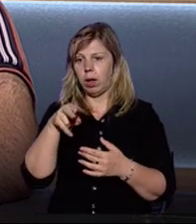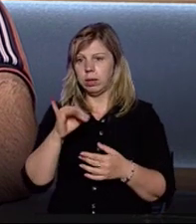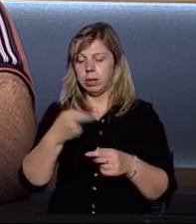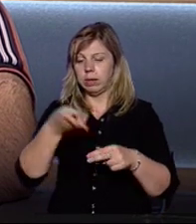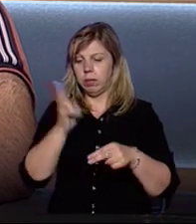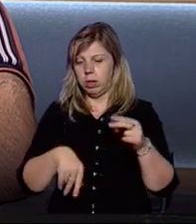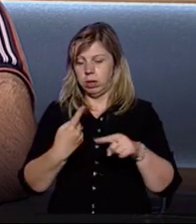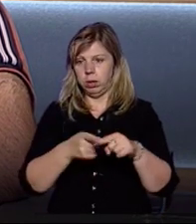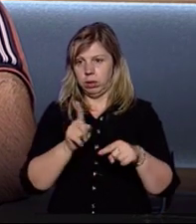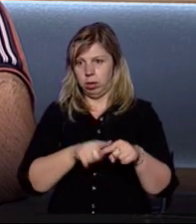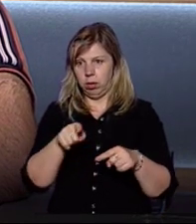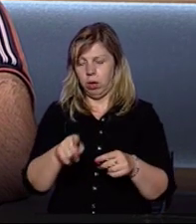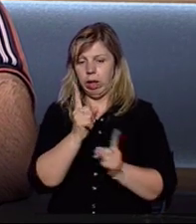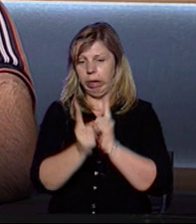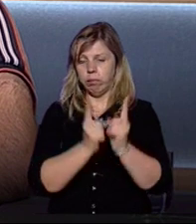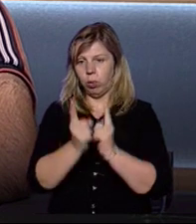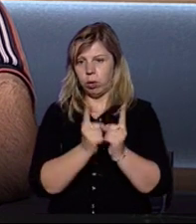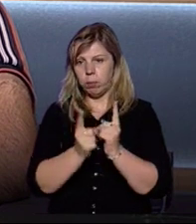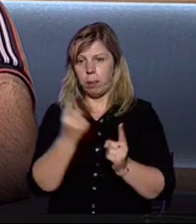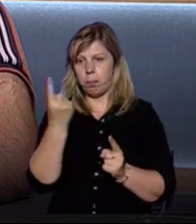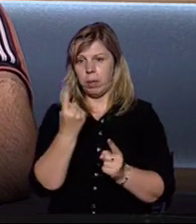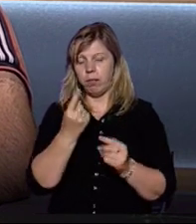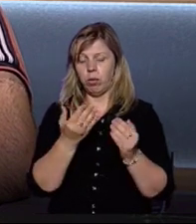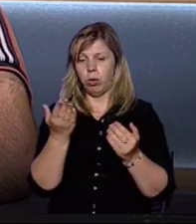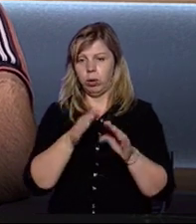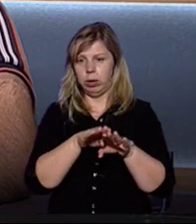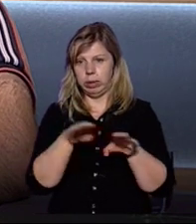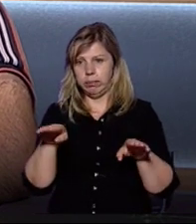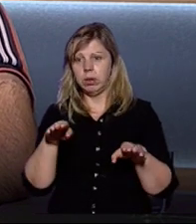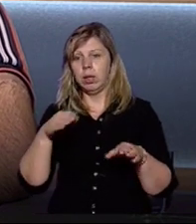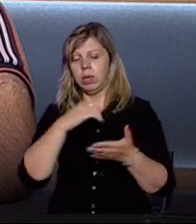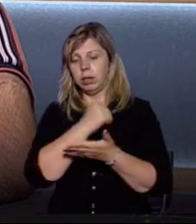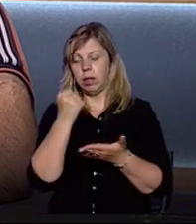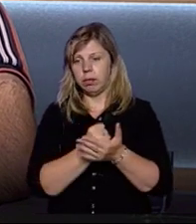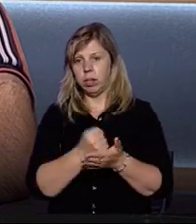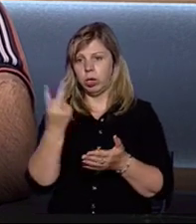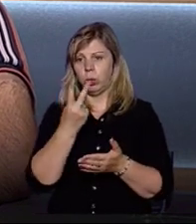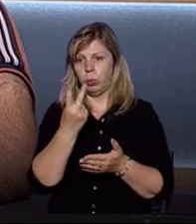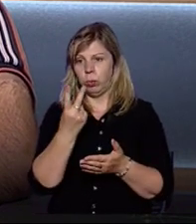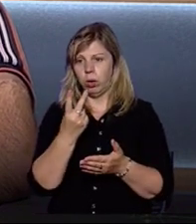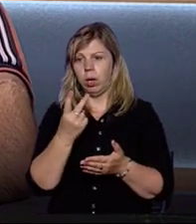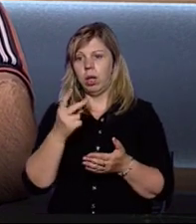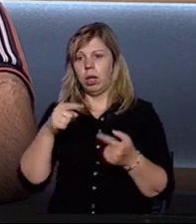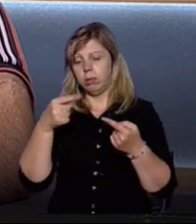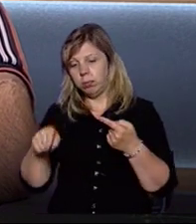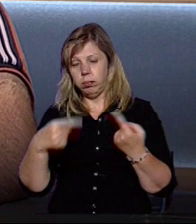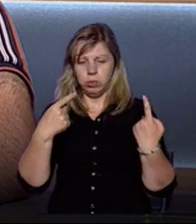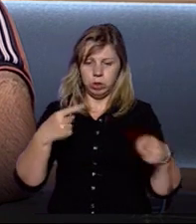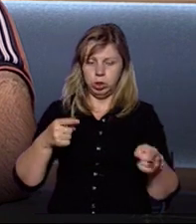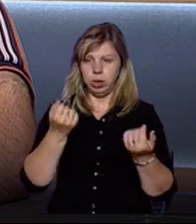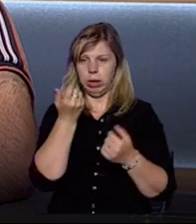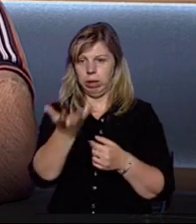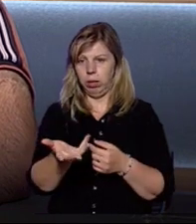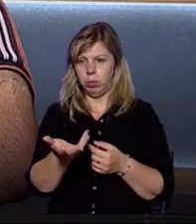завершення цієї децентралізаційної реформи першого рівня і затвердження другого рівня тій чи іншій кількості.